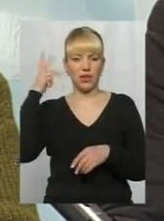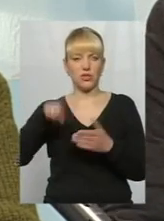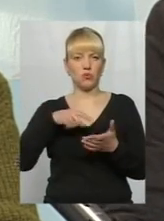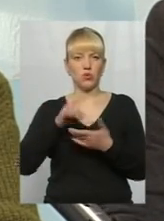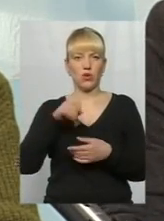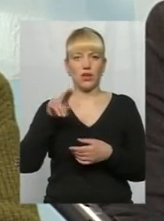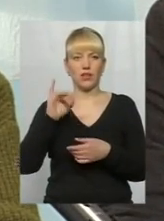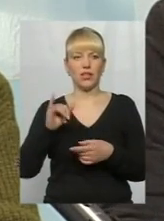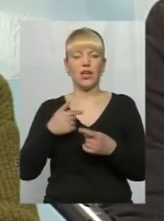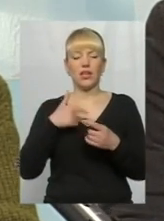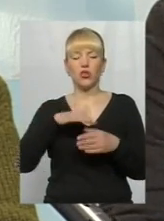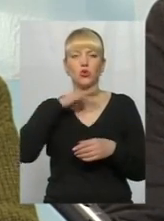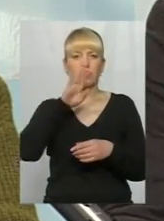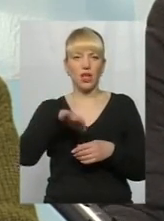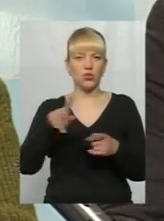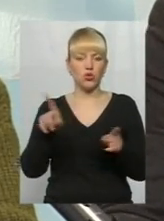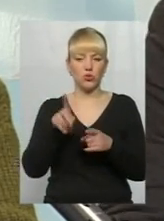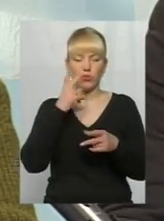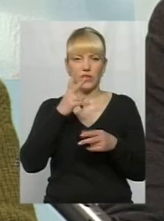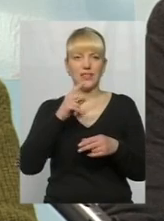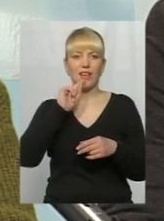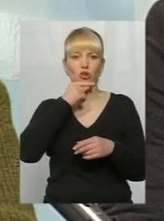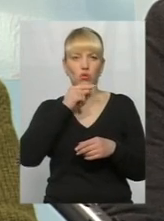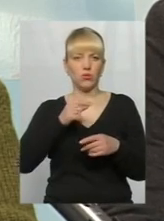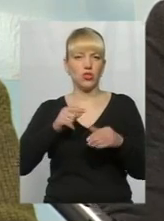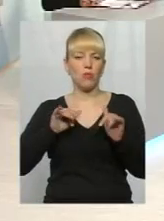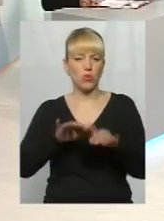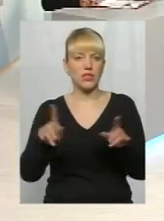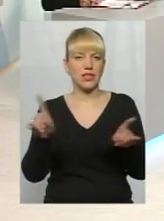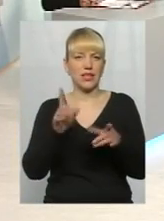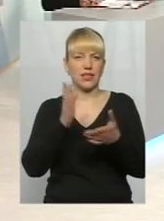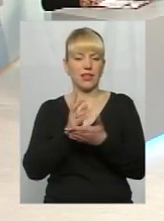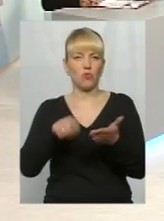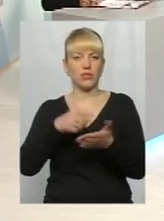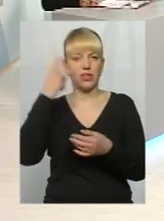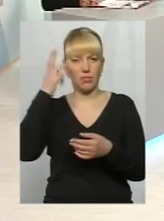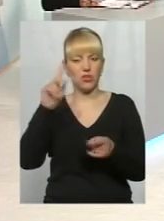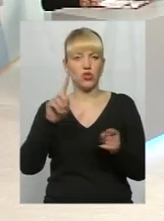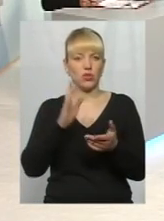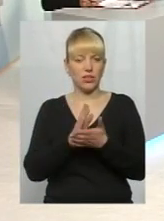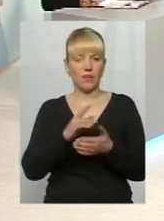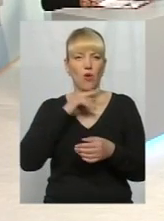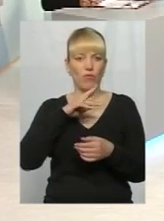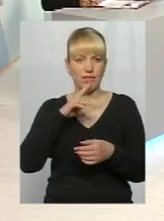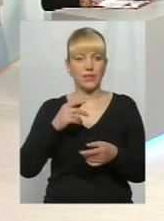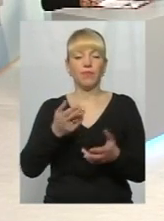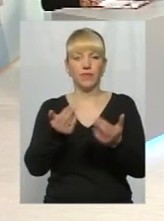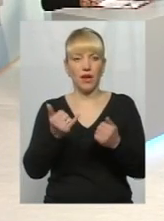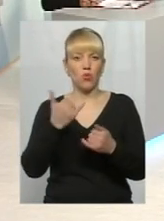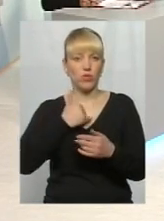подивитися ті економічні процеси, які відбуваються в місті Хмельницькому. Що має ця нова? Так, в нас в місті, на превеликий жаль,